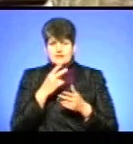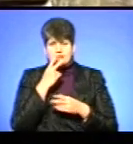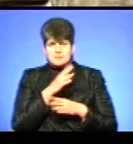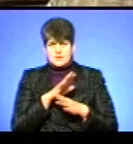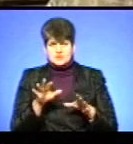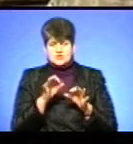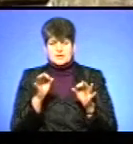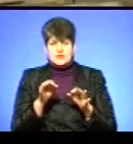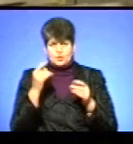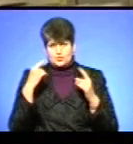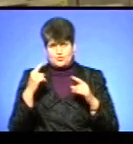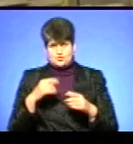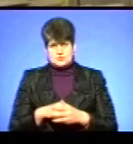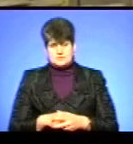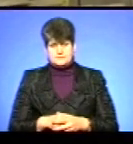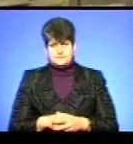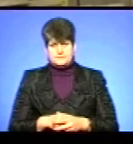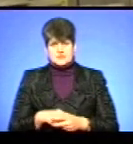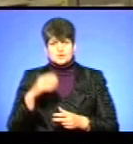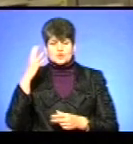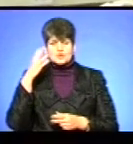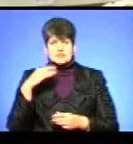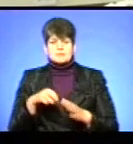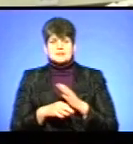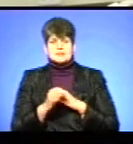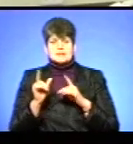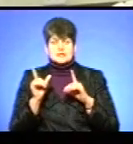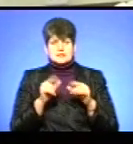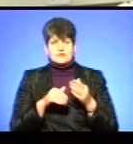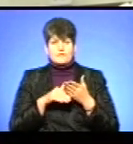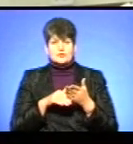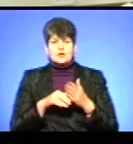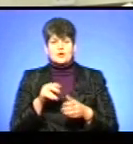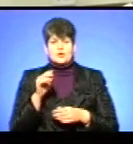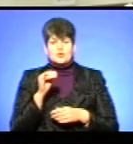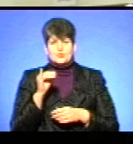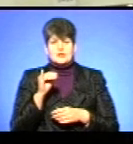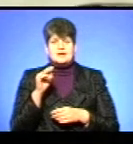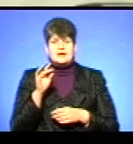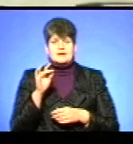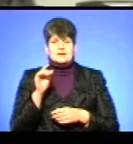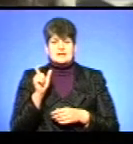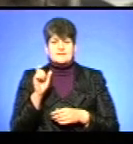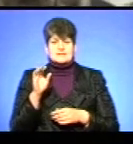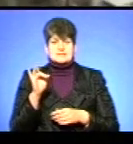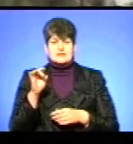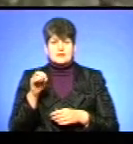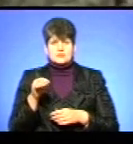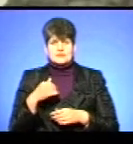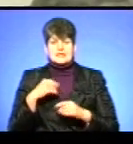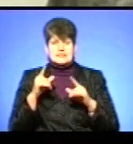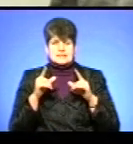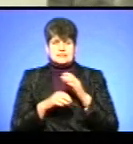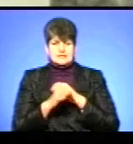ніякої творчості. З козаками на схід їде волонтерка Юлія Євстратова. На схід вперше я ще